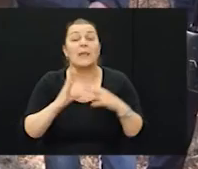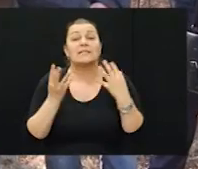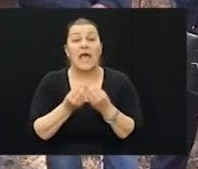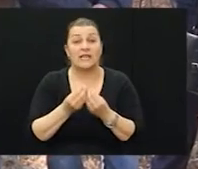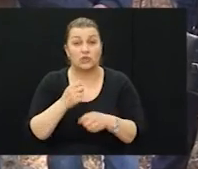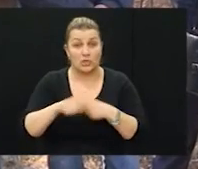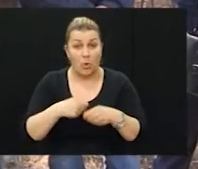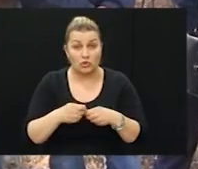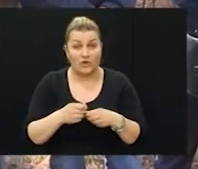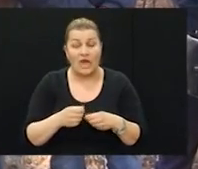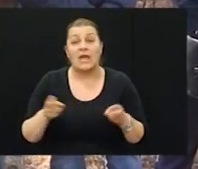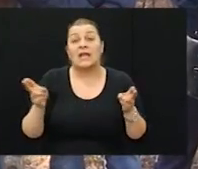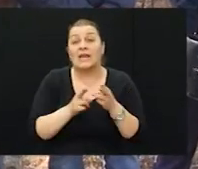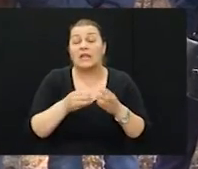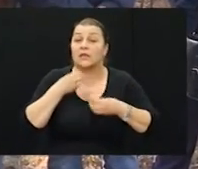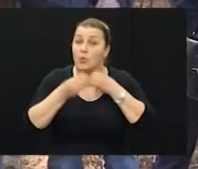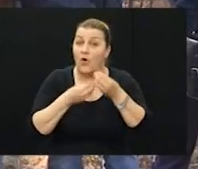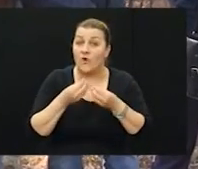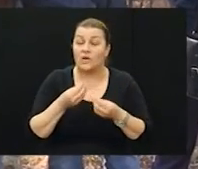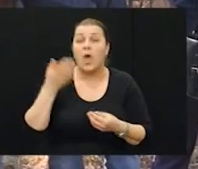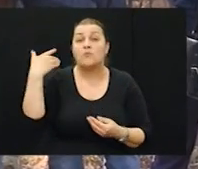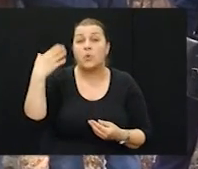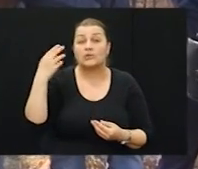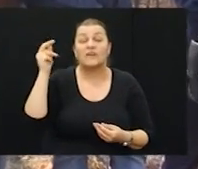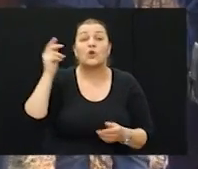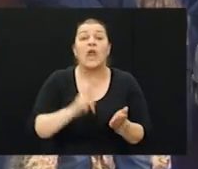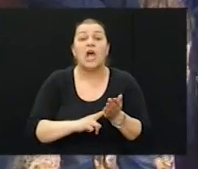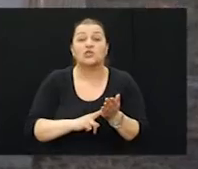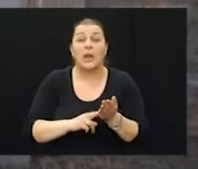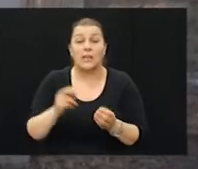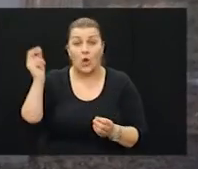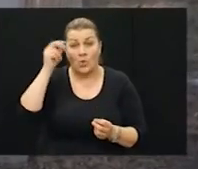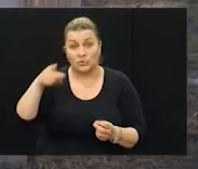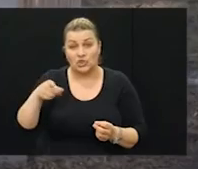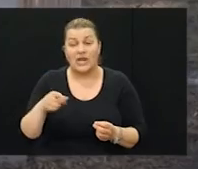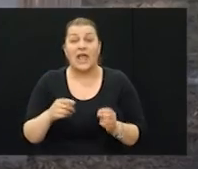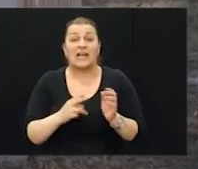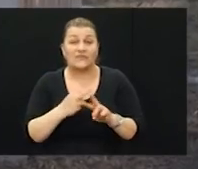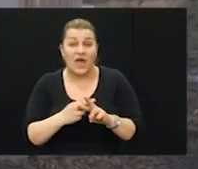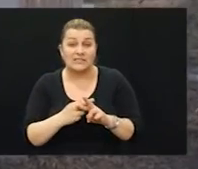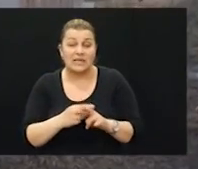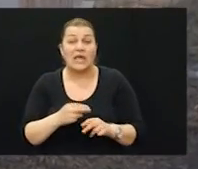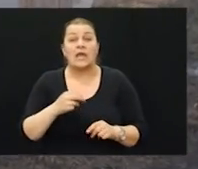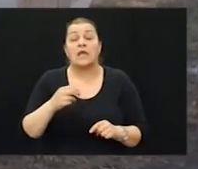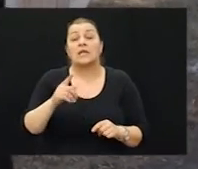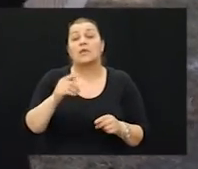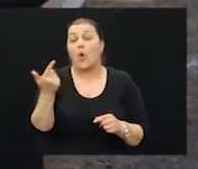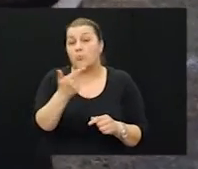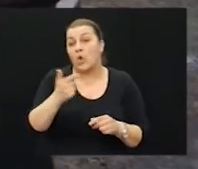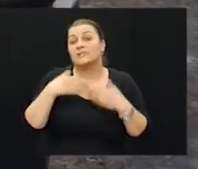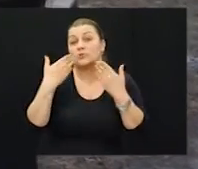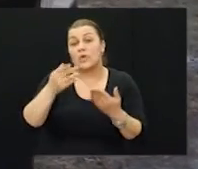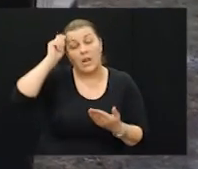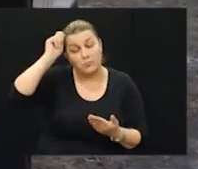poslova. Nazoče su u kratkim govorima pozavili načelnik općine Hrvaca, je to ime županije Damir Gabrić, i jedan i drugi su odali počas svim